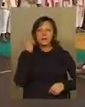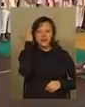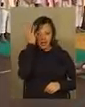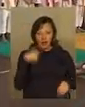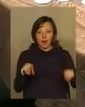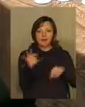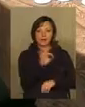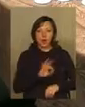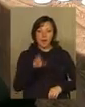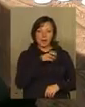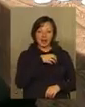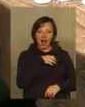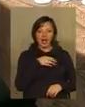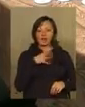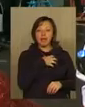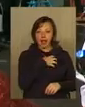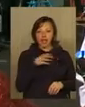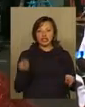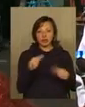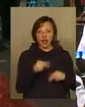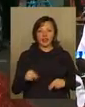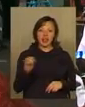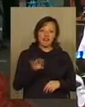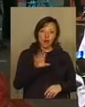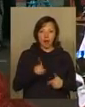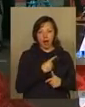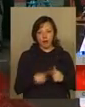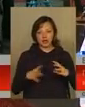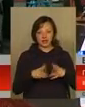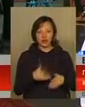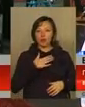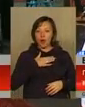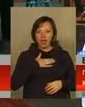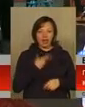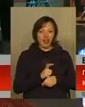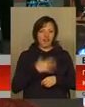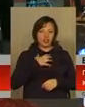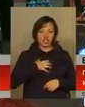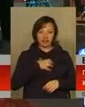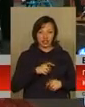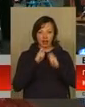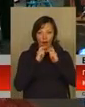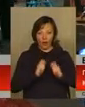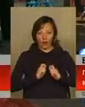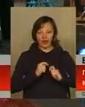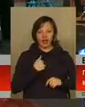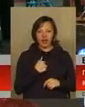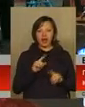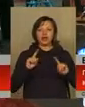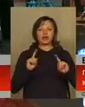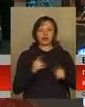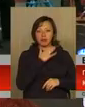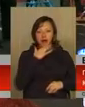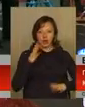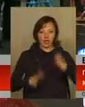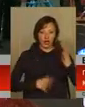мріяли про медалі Чемпіонату Європи або світу. Це моя самая важлива нагорода, поки що ми, як спортивні колекції, я неймовірно багато